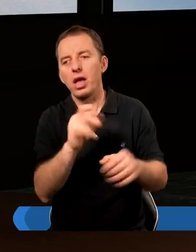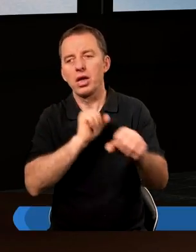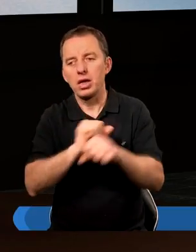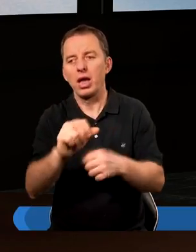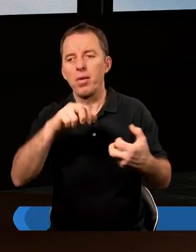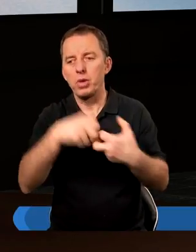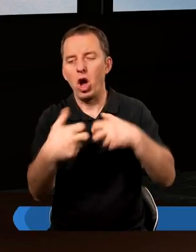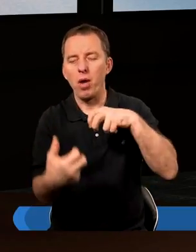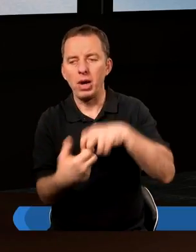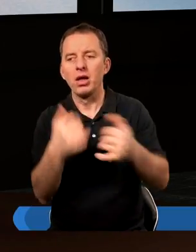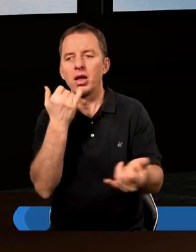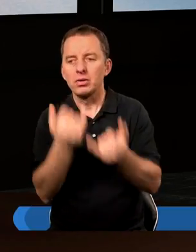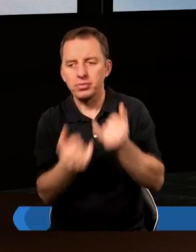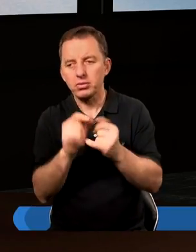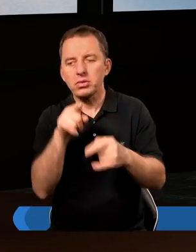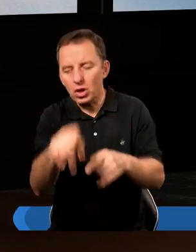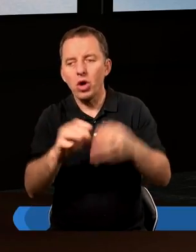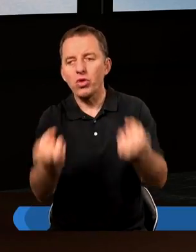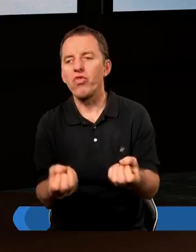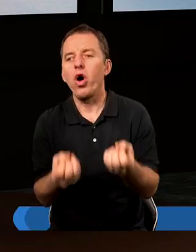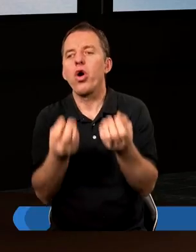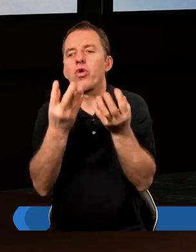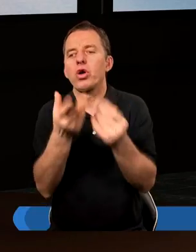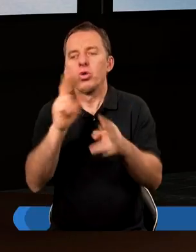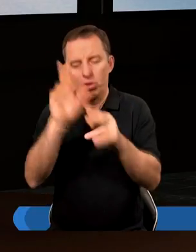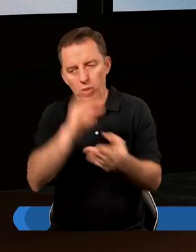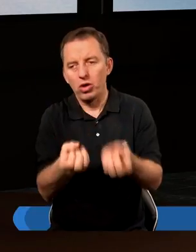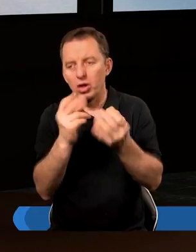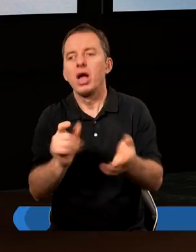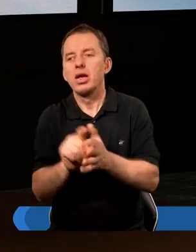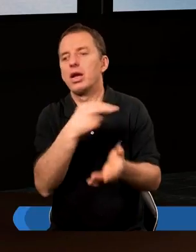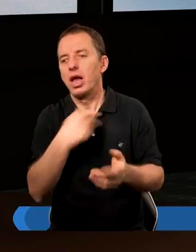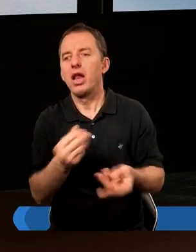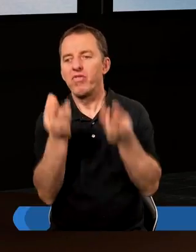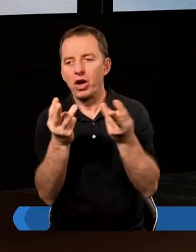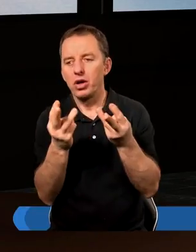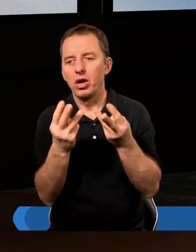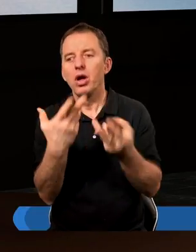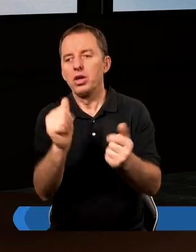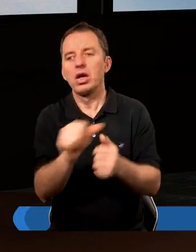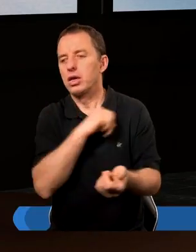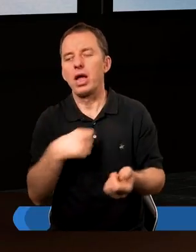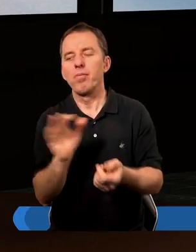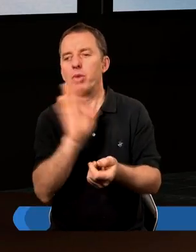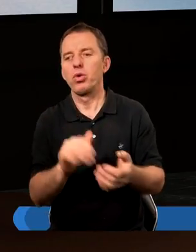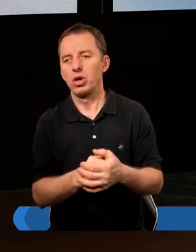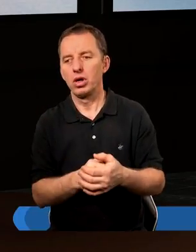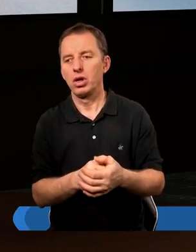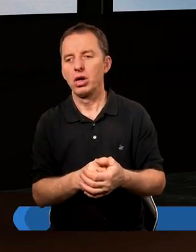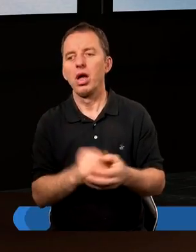problem? Jeżeli to stworzenie, co Bóg stworzył, jest dla nas ważniejsze niż sam Bóg.